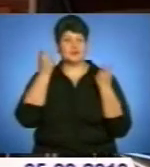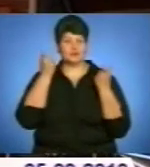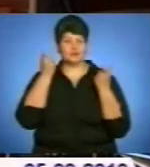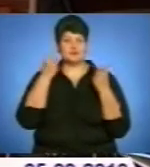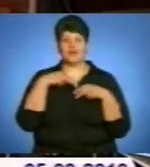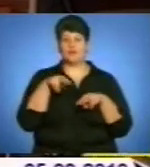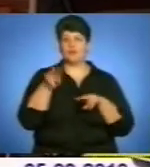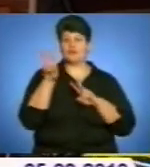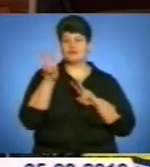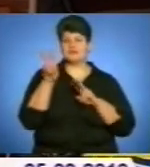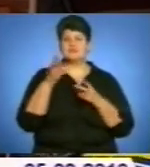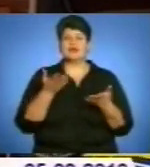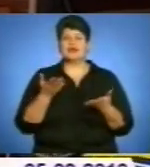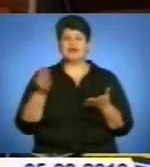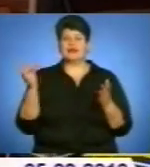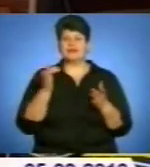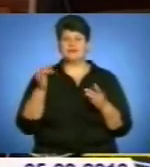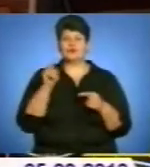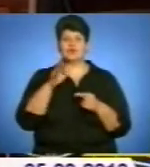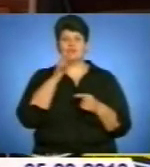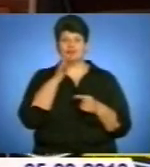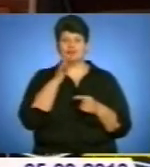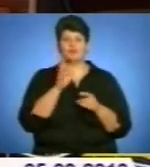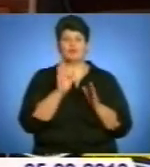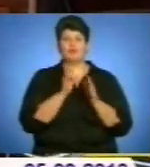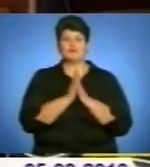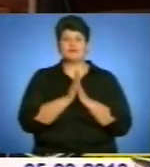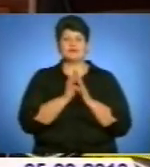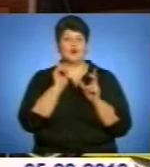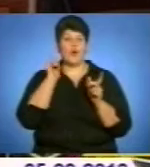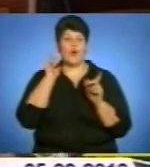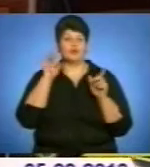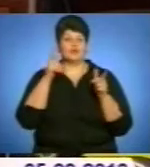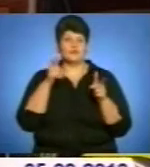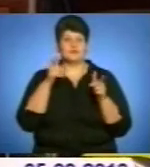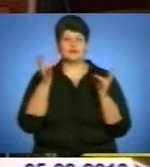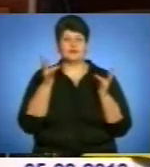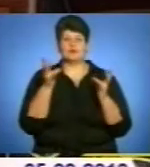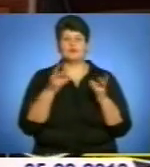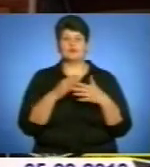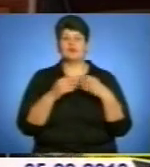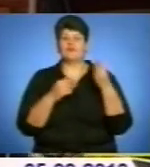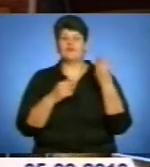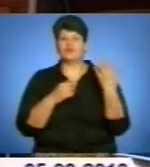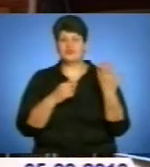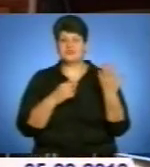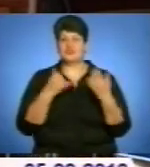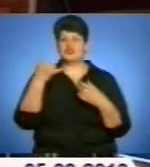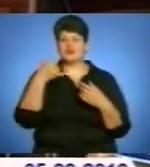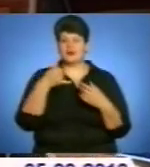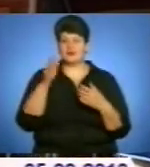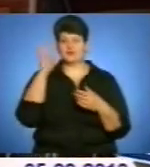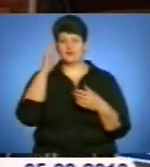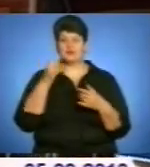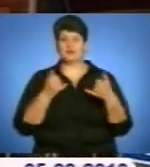подивитися в камеру. В той же час Юра просив нахилити голову. В той же час я тримала в одній руці ще чайничок з водичкою.